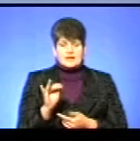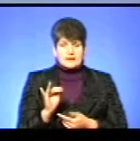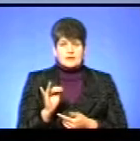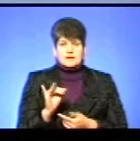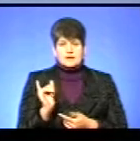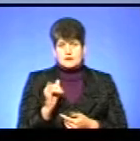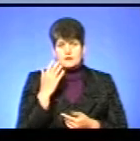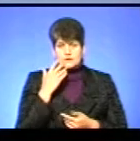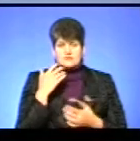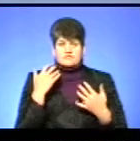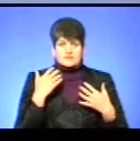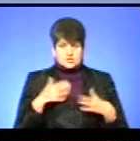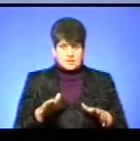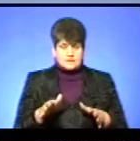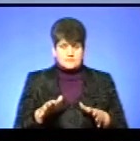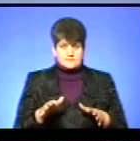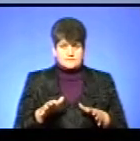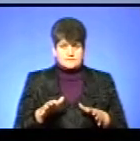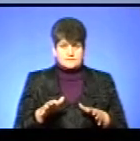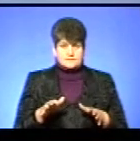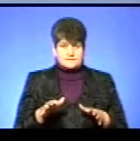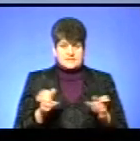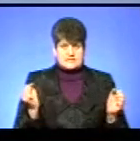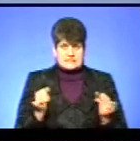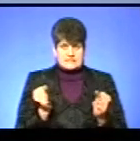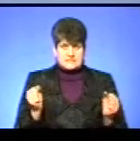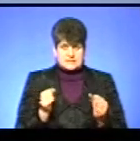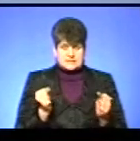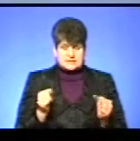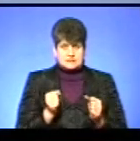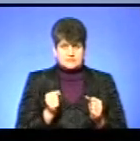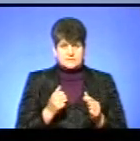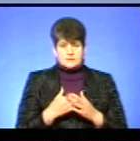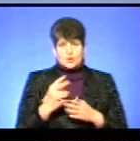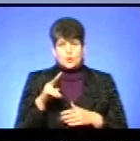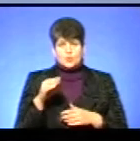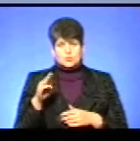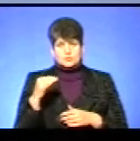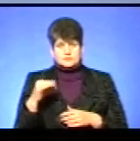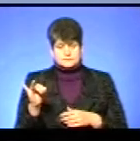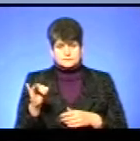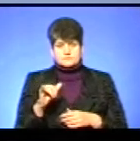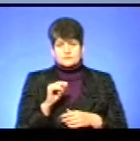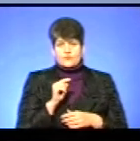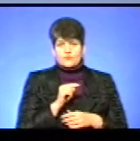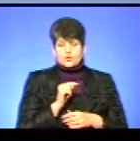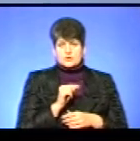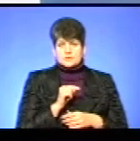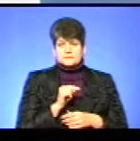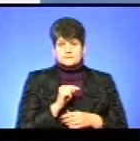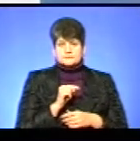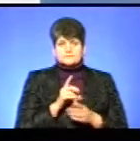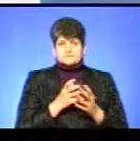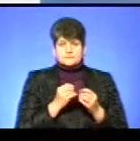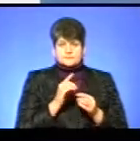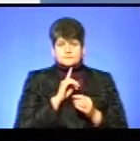взимку, десь у лютому, вони переходять ще